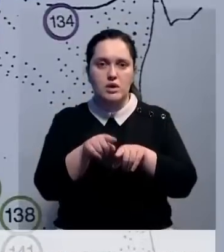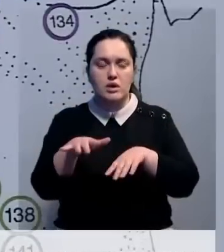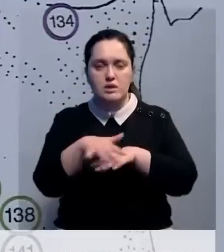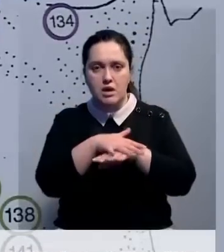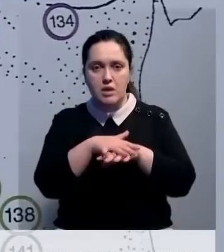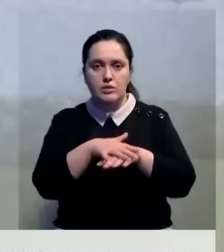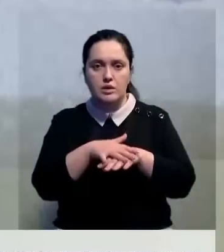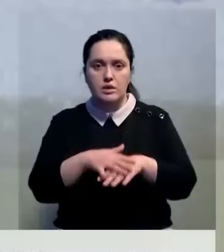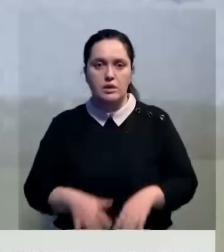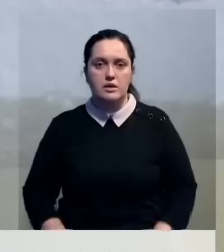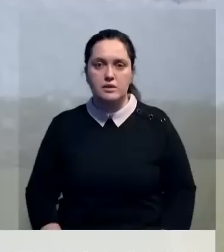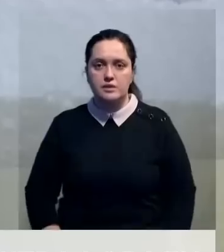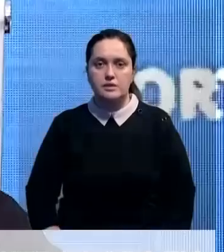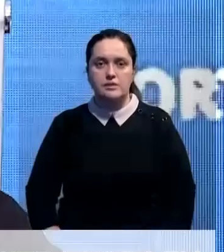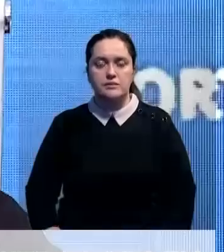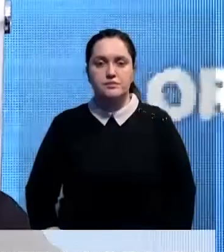том числе и народной.